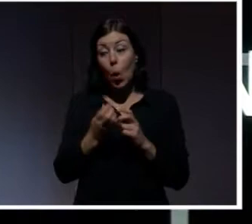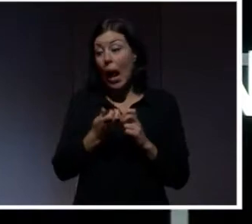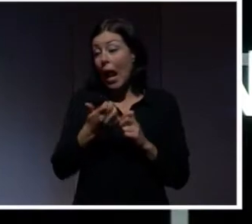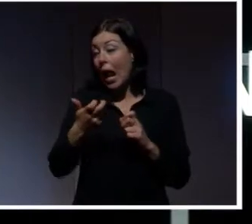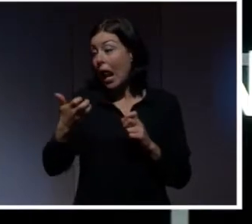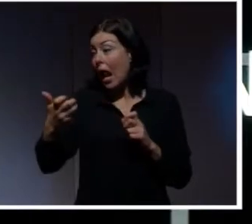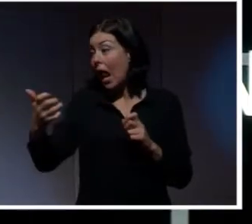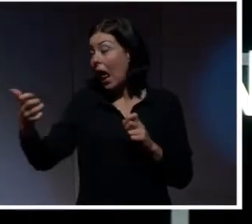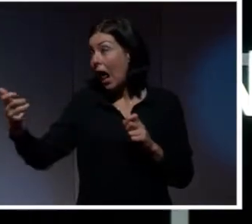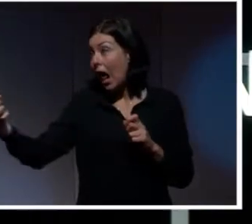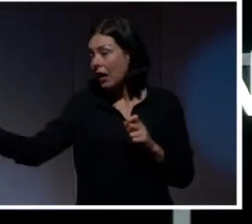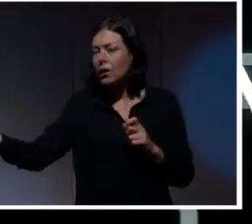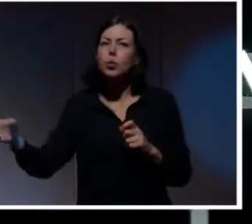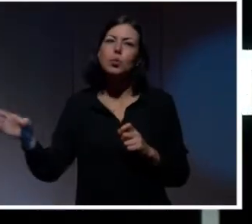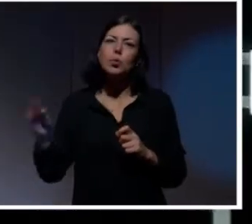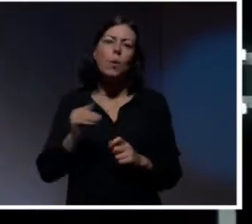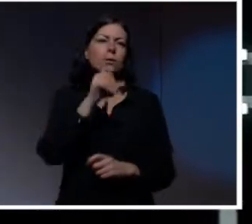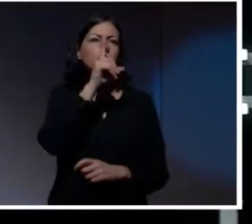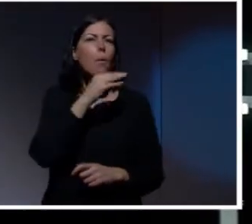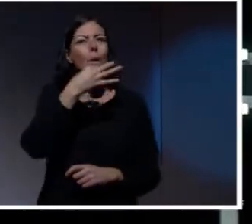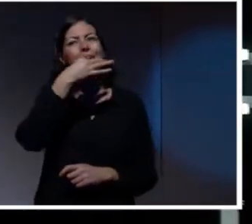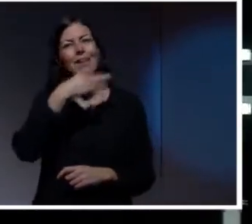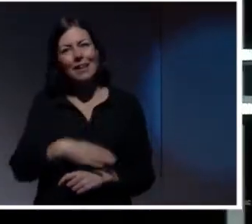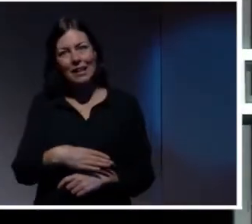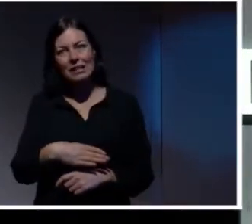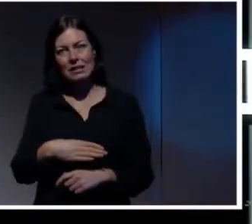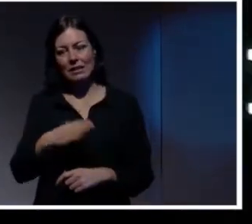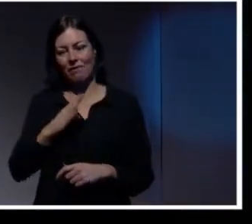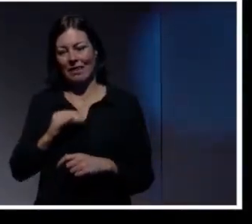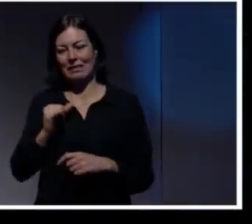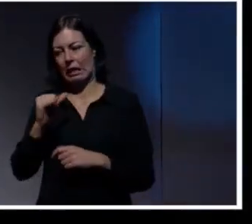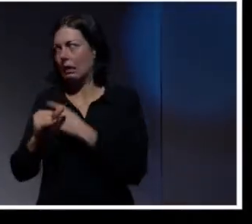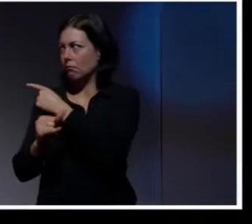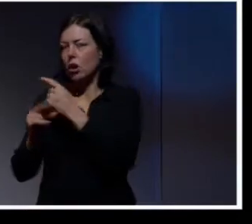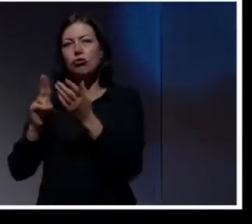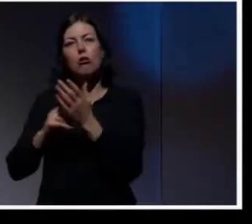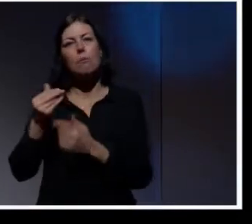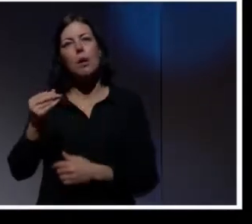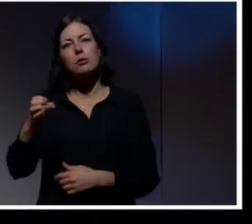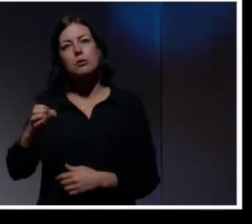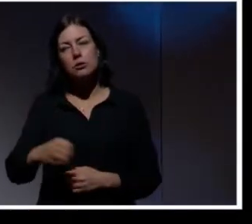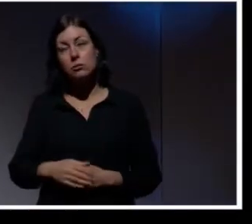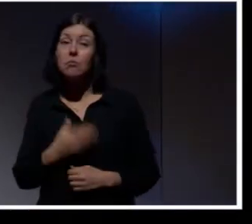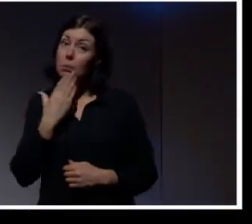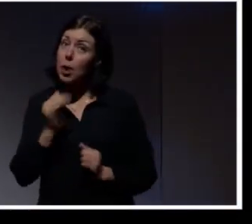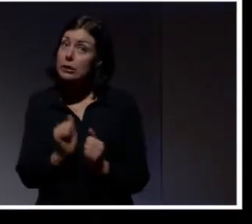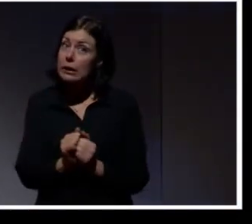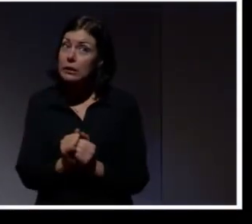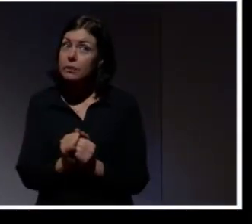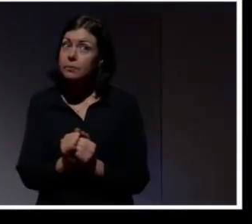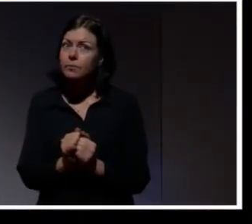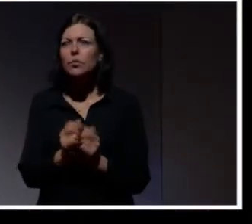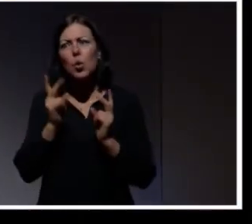väldigt, väldigt, väldigt lite risk i att hamna i de här databaserna. Bra sätt. Och då kan vi också